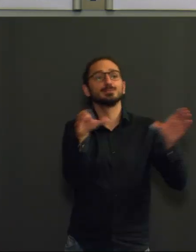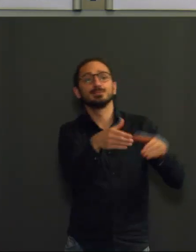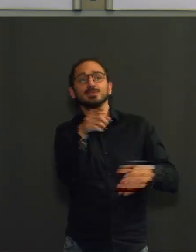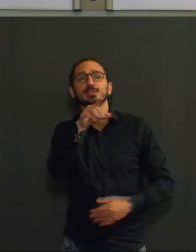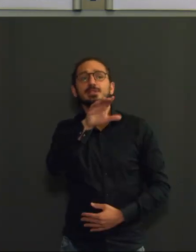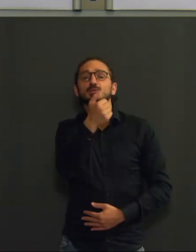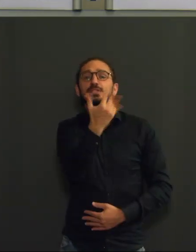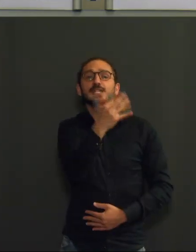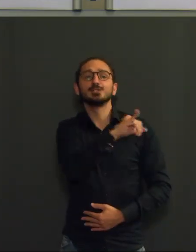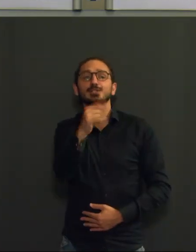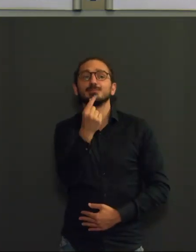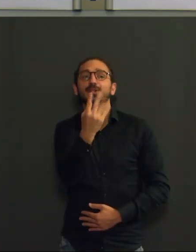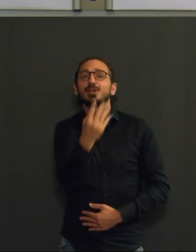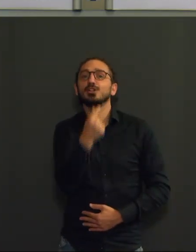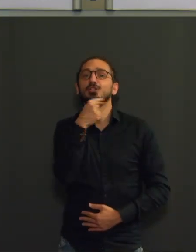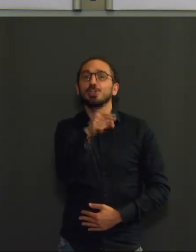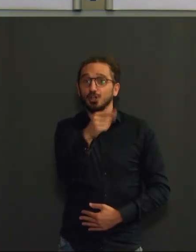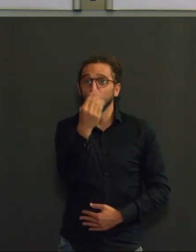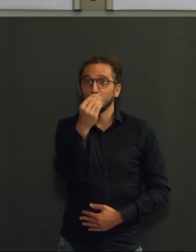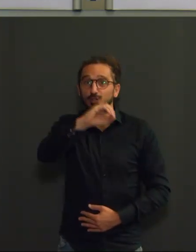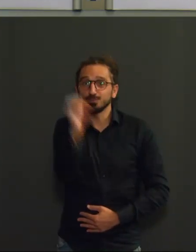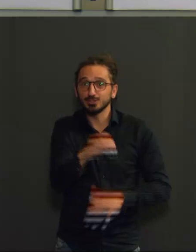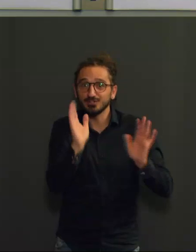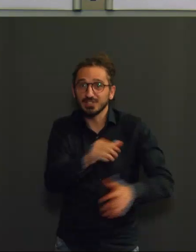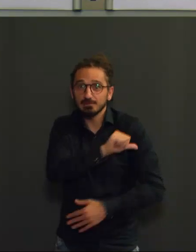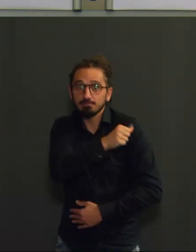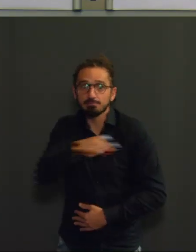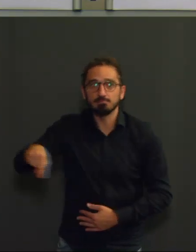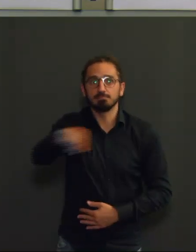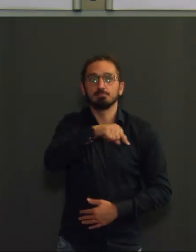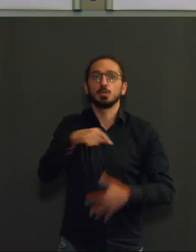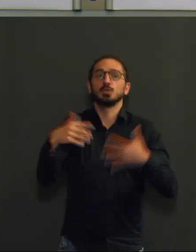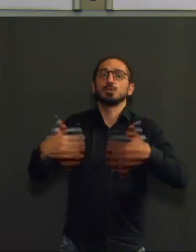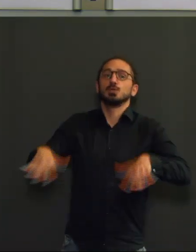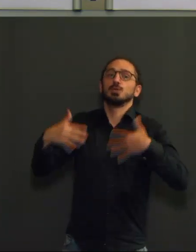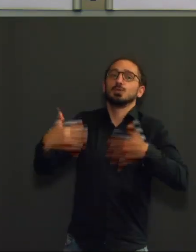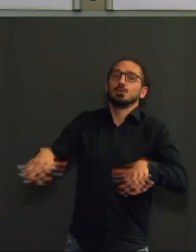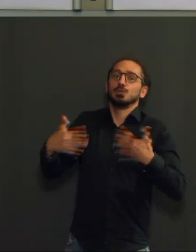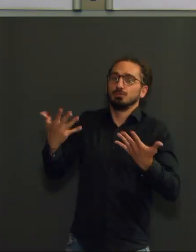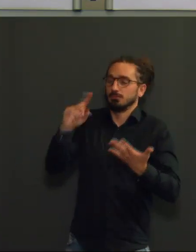à 74 ans, nos aînés ont décroché la plus grande distinction.